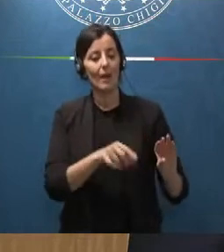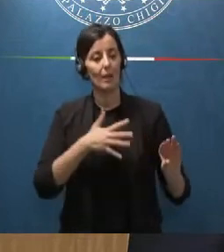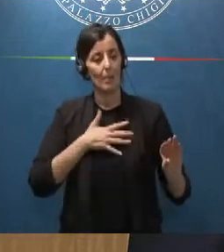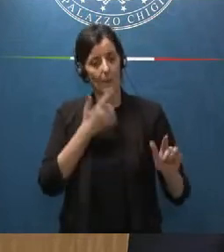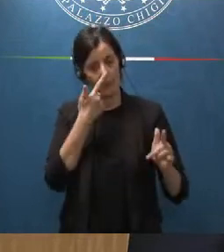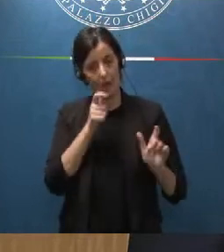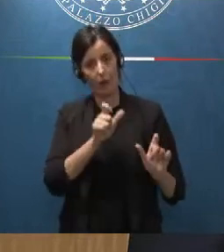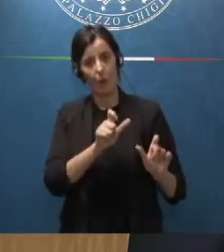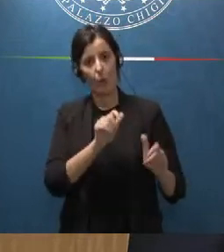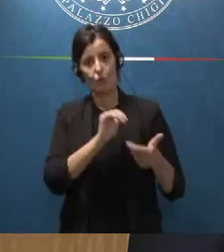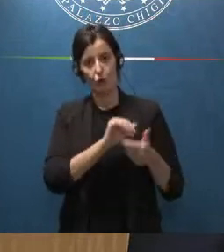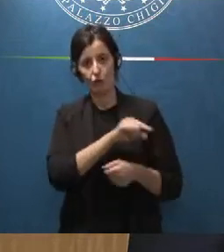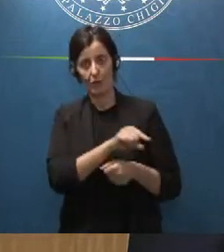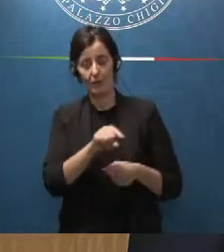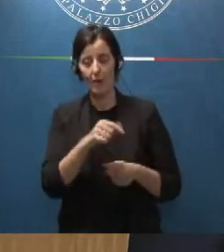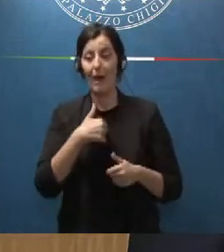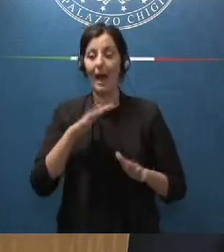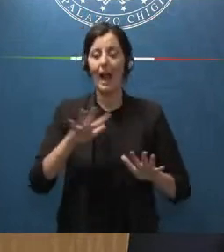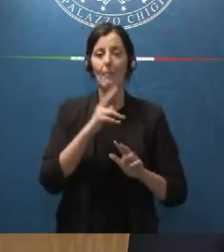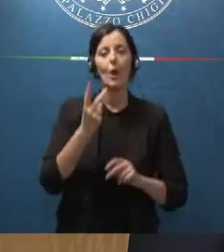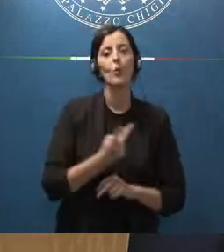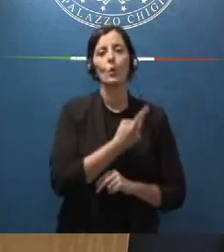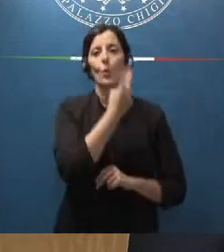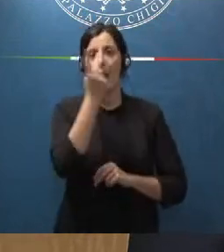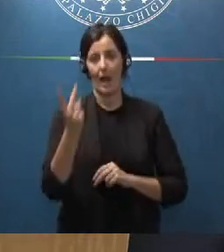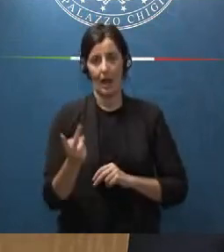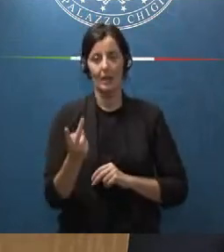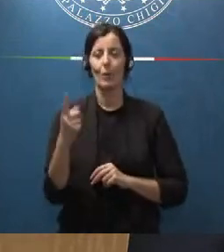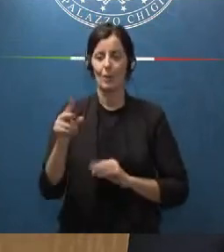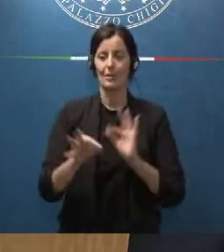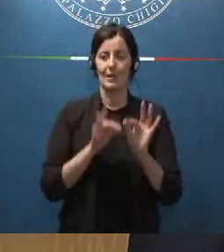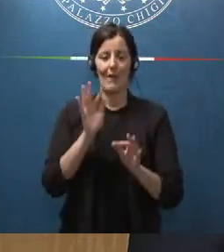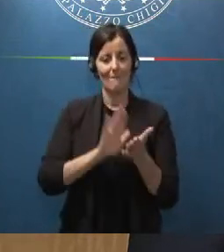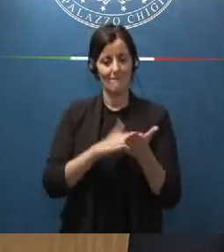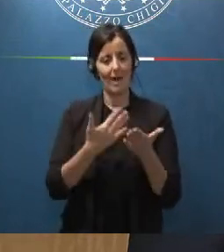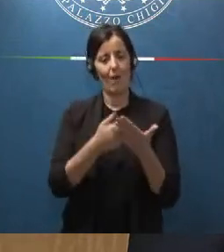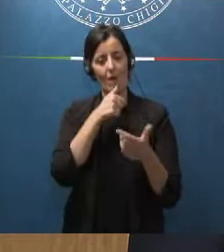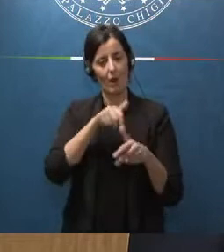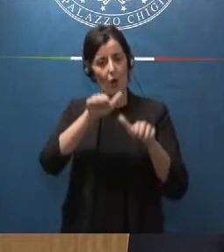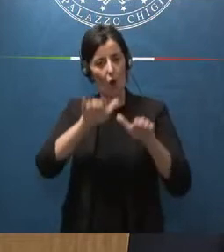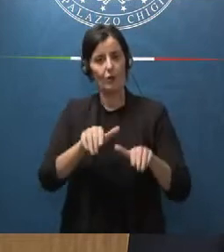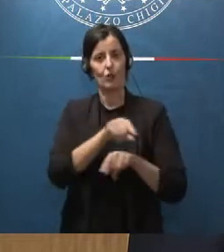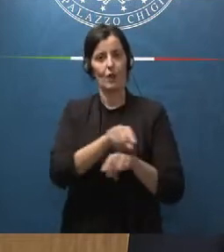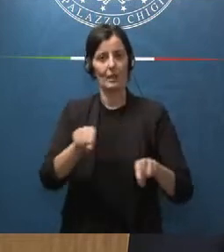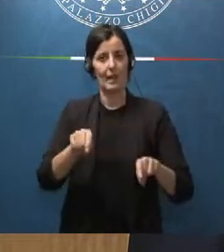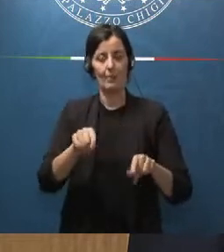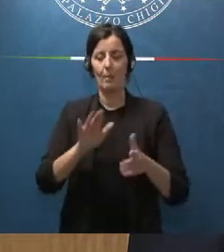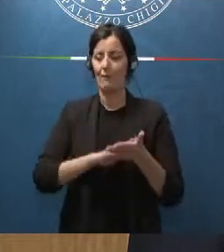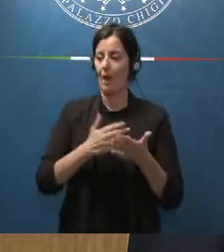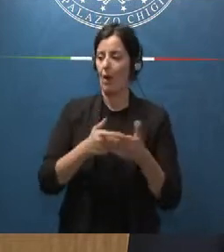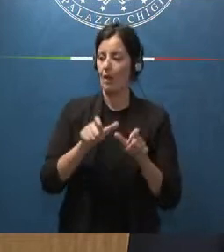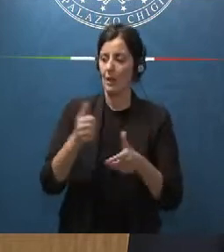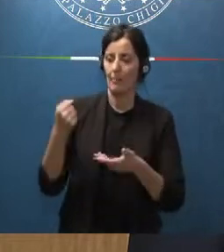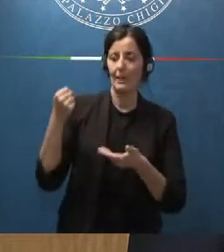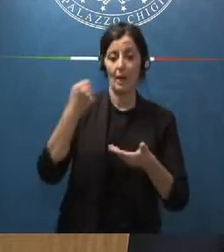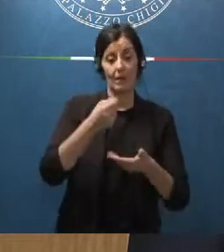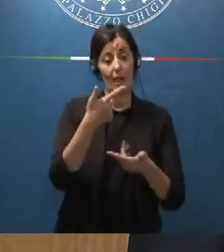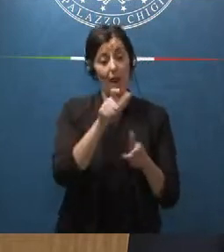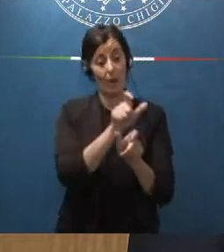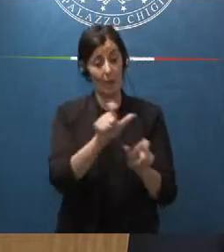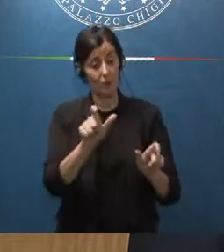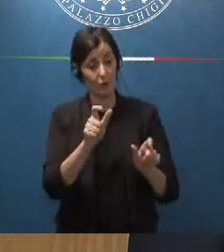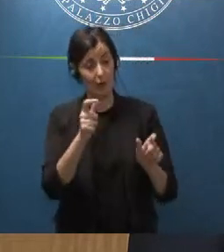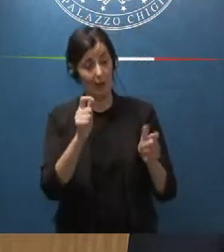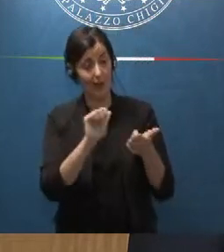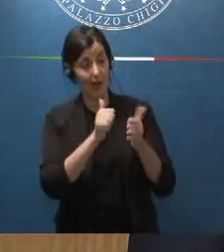società ma siano almeno due anni questo vuol dire consolidare il valore patrimoniale dell'atleta o del bene per poi